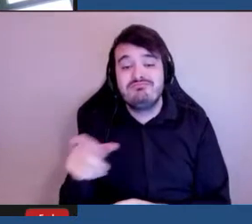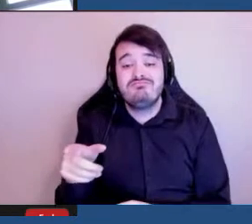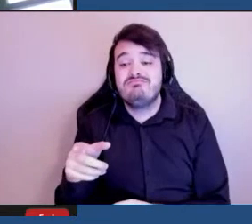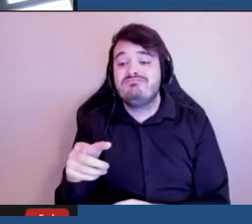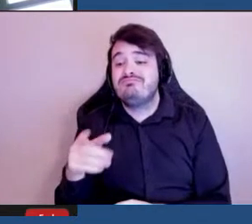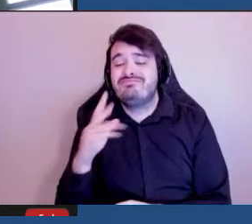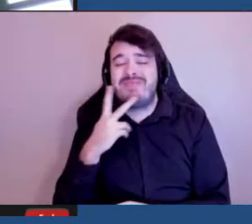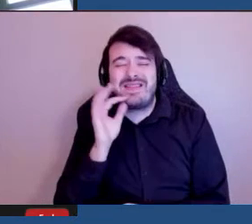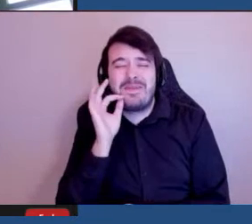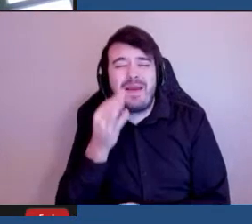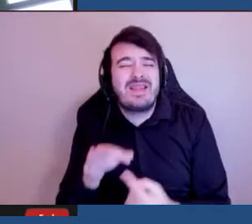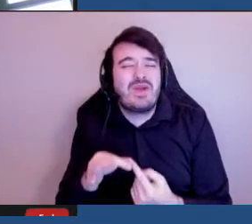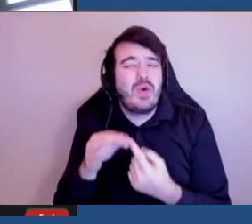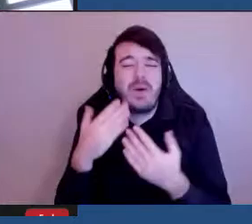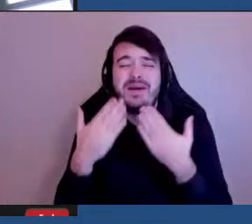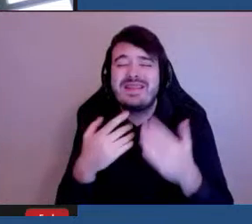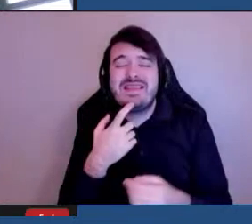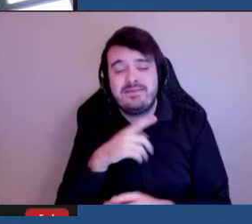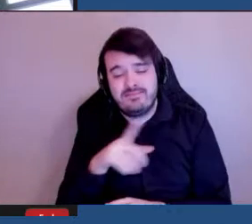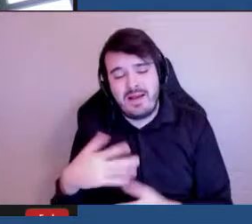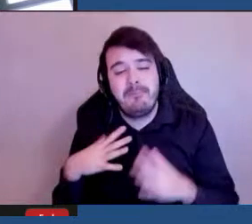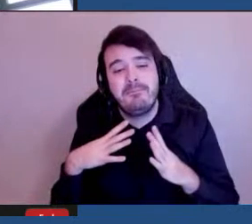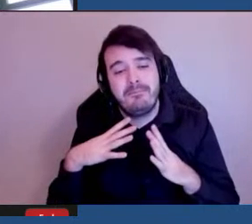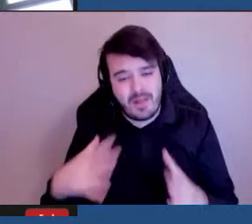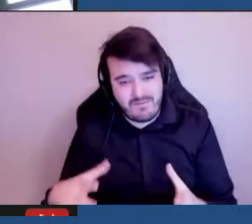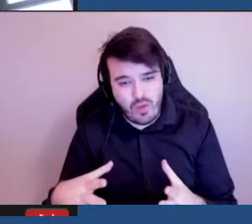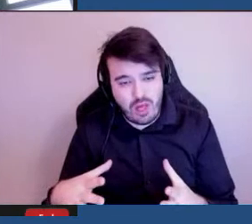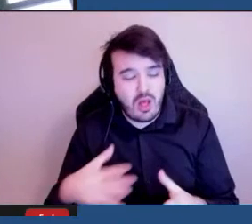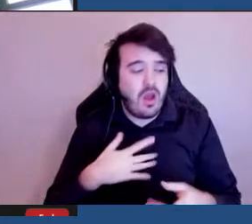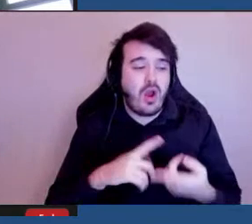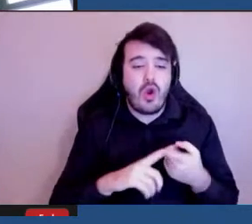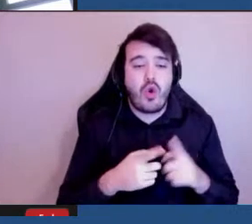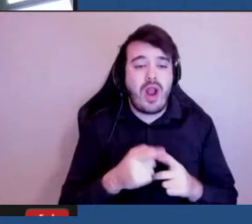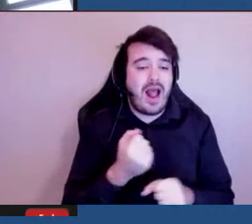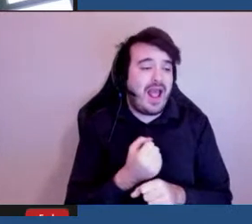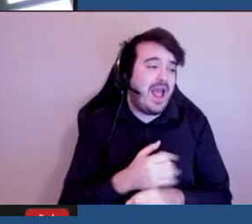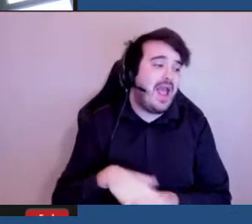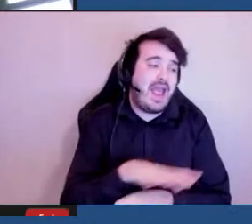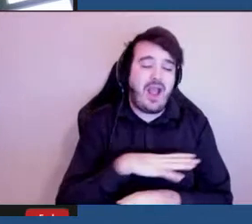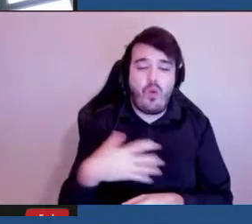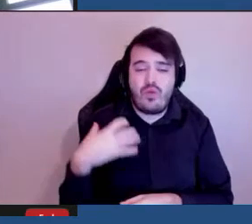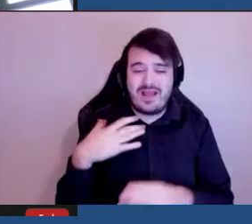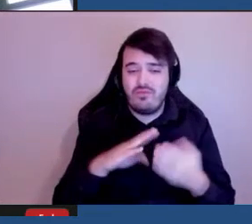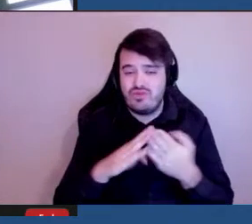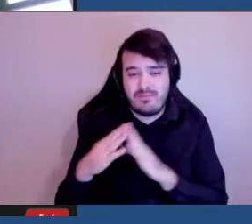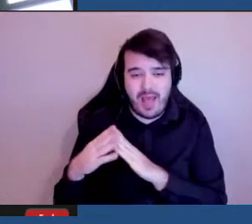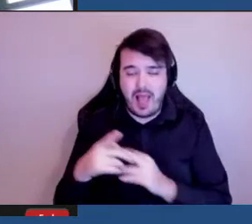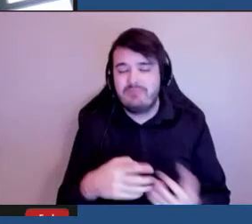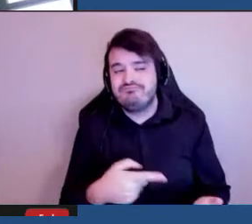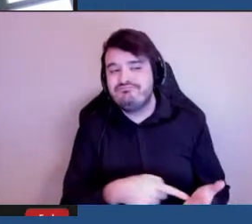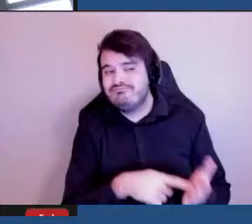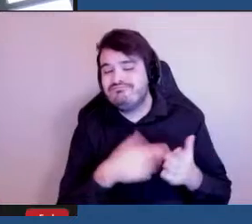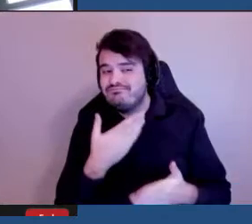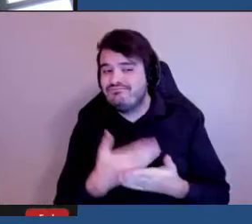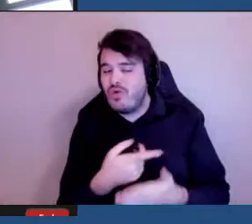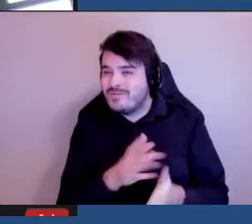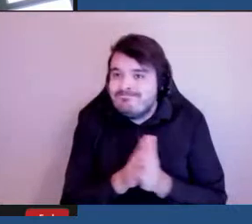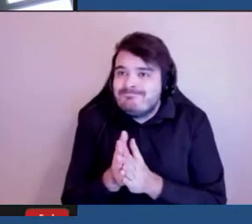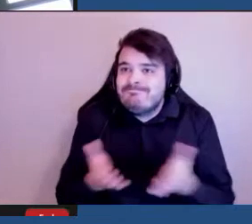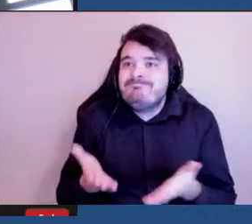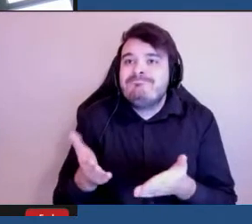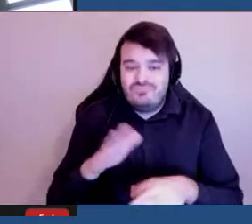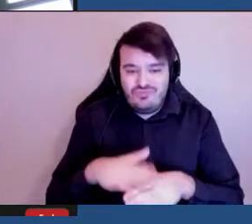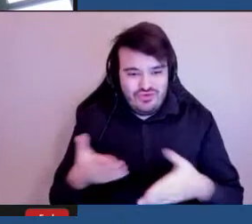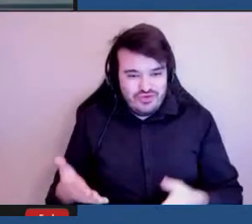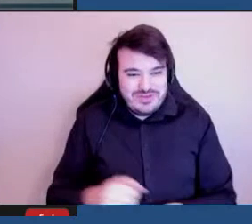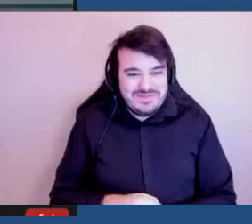spéciaux à tous nos bénévoles et mes collègues au conseil municipal qui ont démontré leur intérêt en la question aujourd